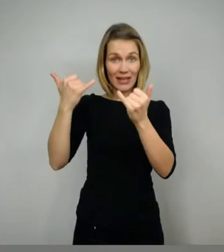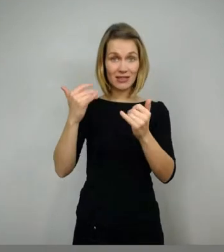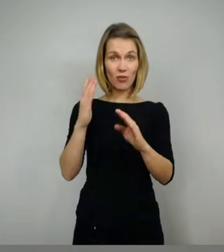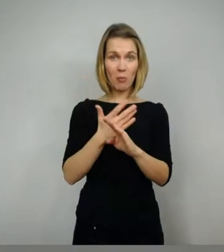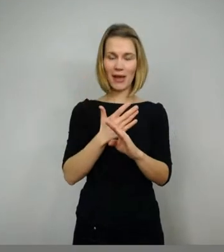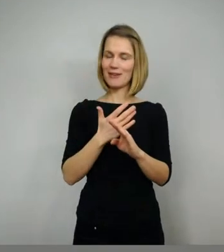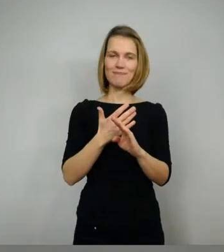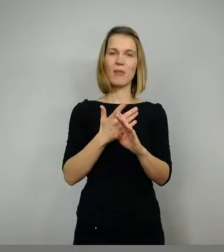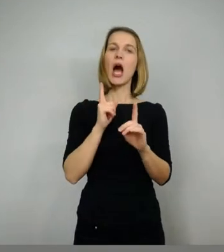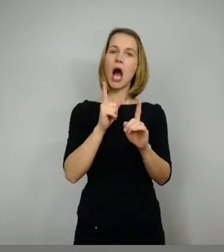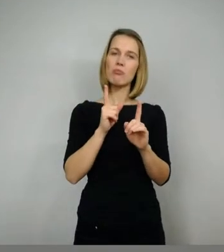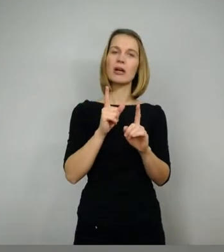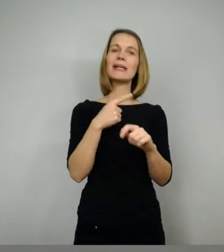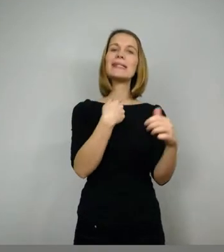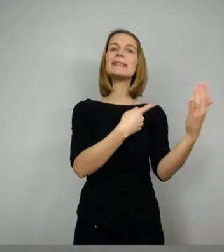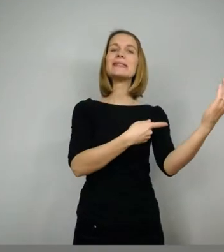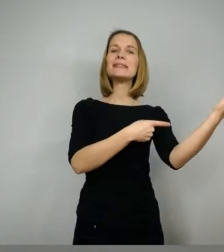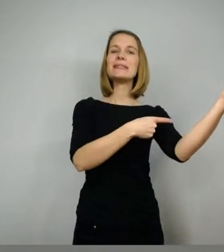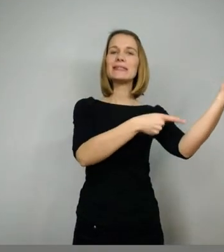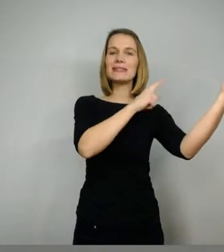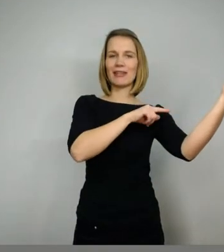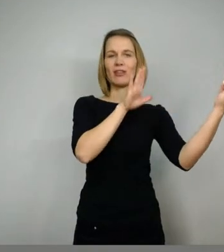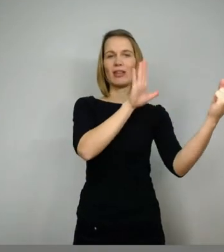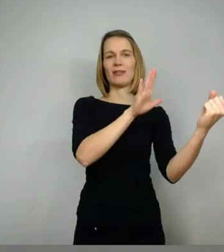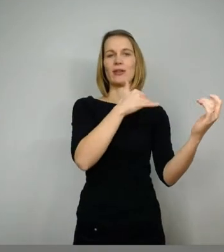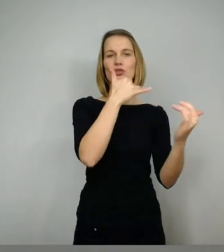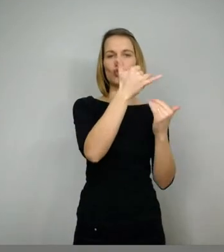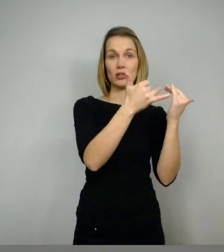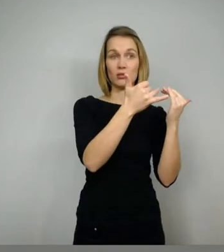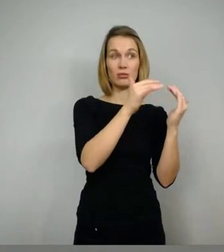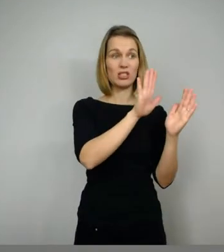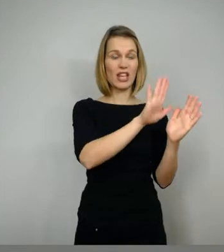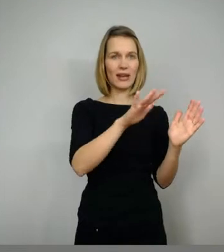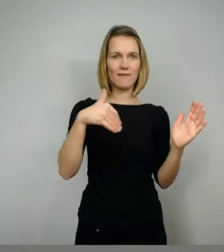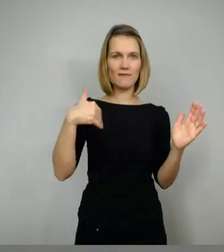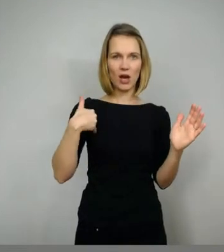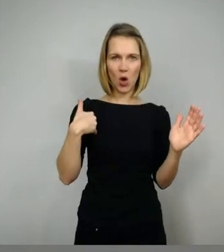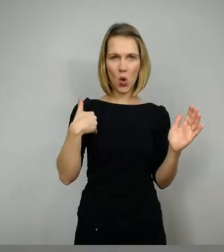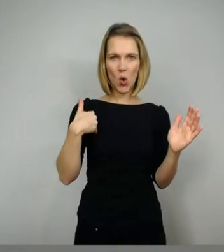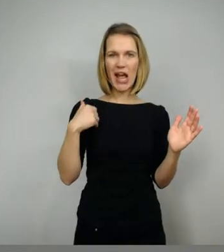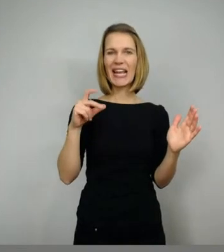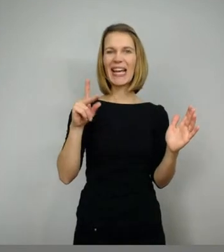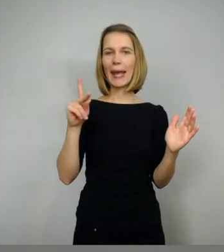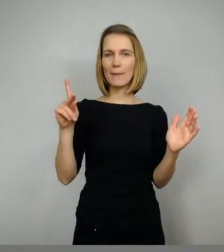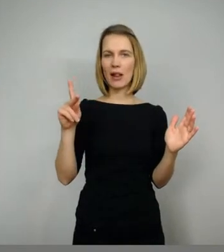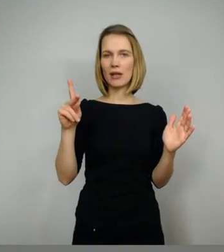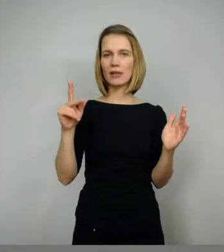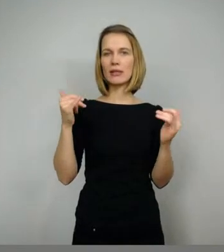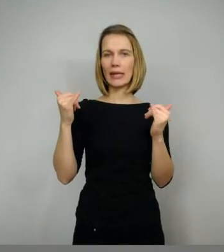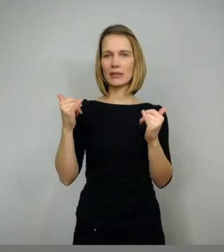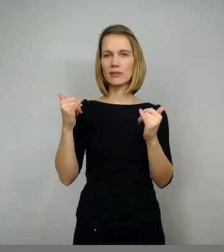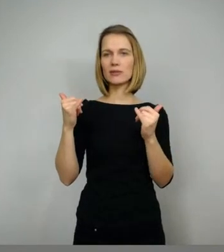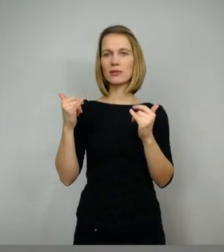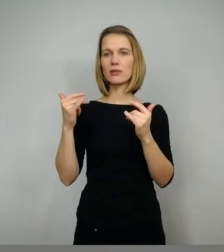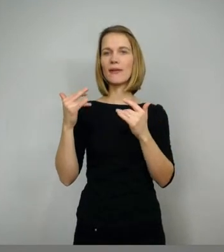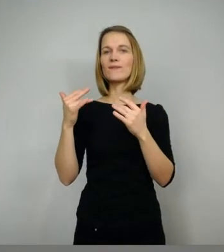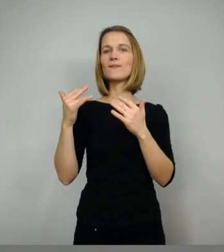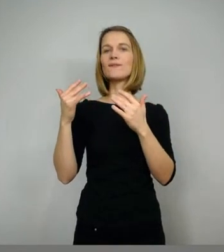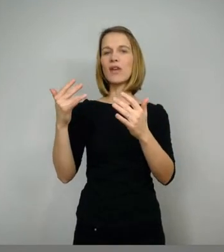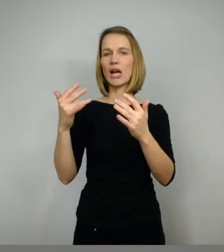stirbt. Siegfrieds Frau Krimhild wird sich im weiteren Verlauf des Nibelungenliedes an Siegfrieds Mördern rächen.